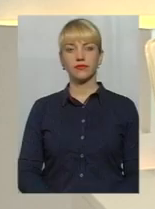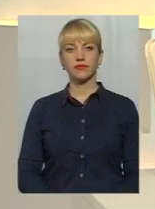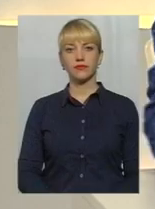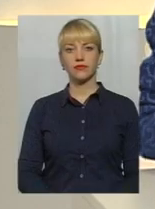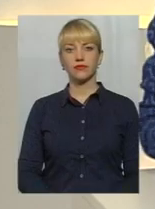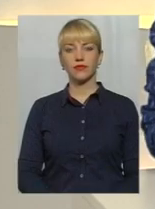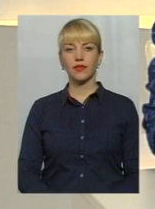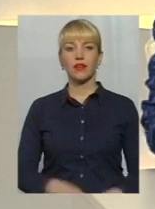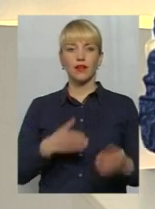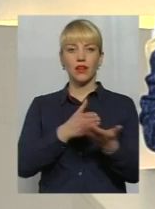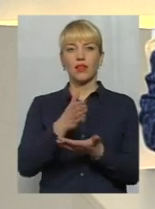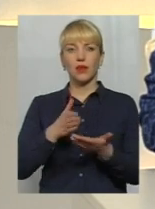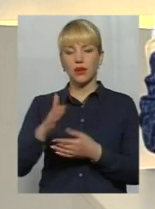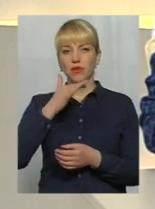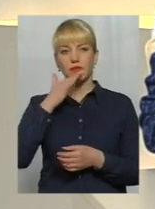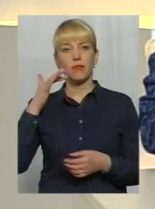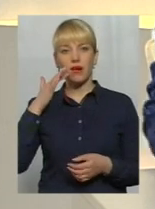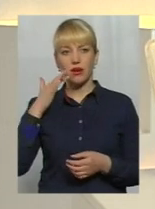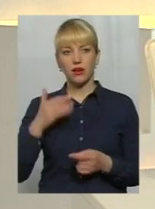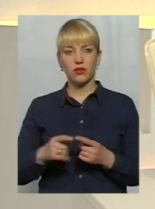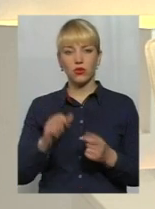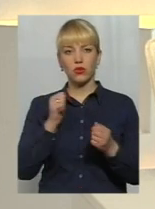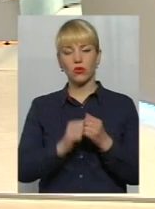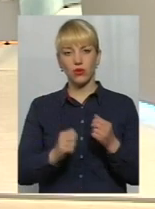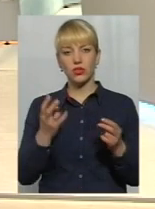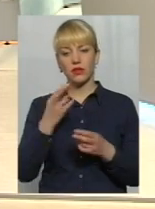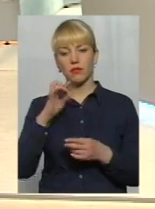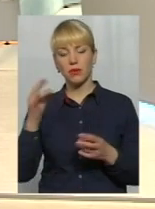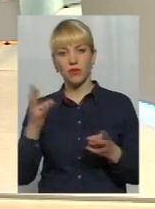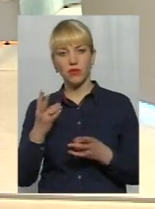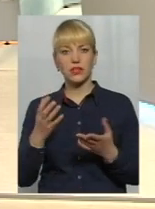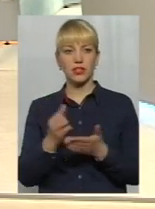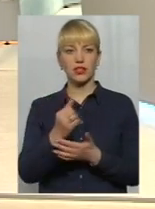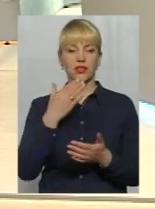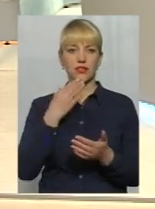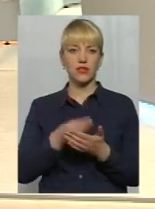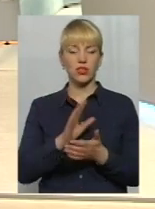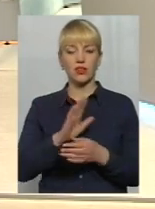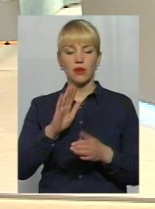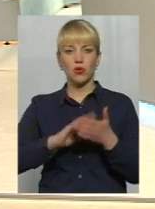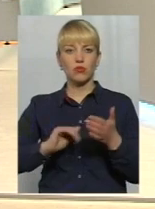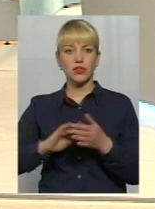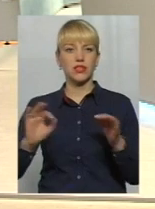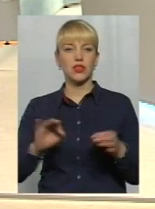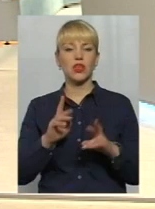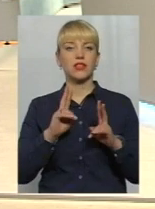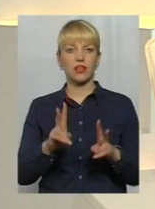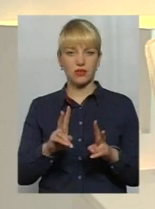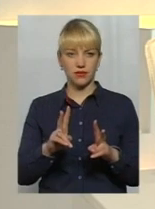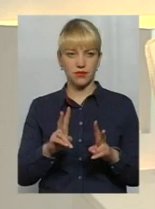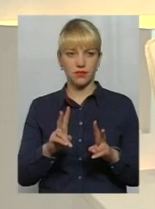Власне, напрямків дуже багато. Кожен мав би знайти там своє і не пропустити нічого. Головне, яким чином